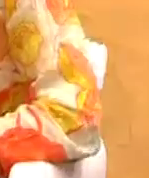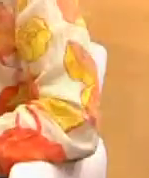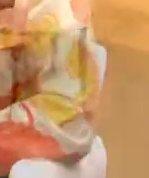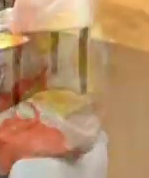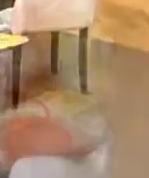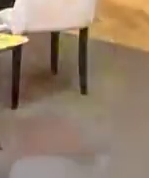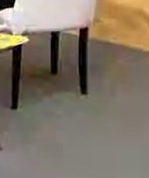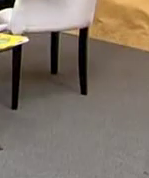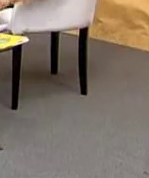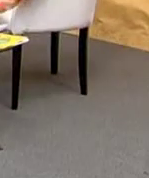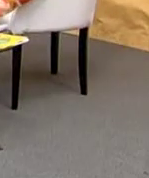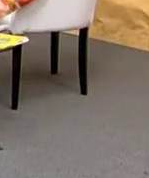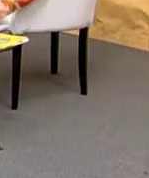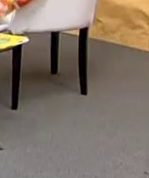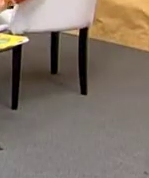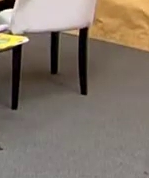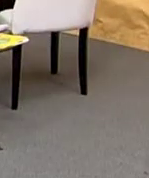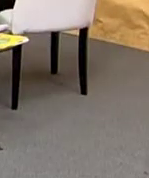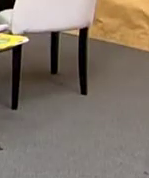hvala vama još jednom u